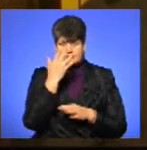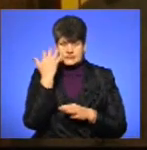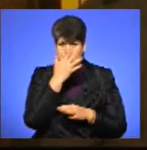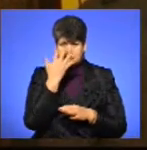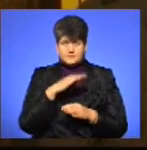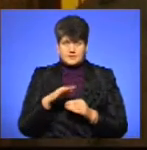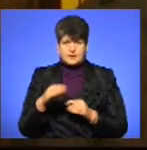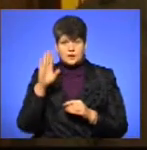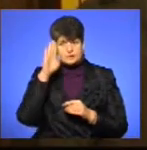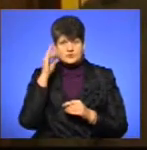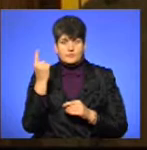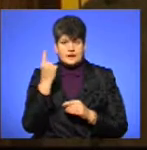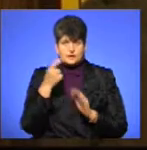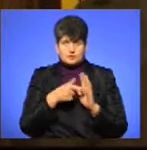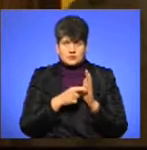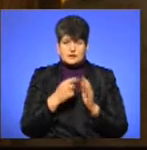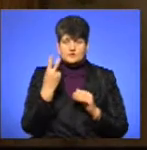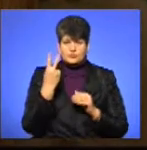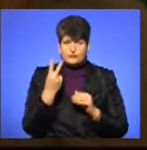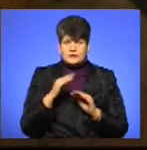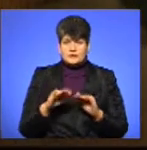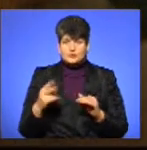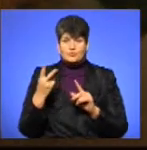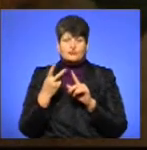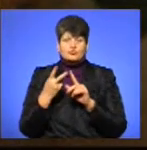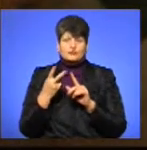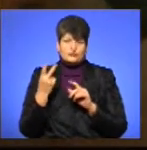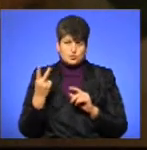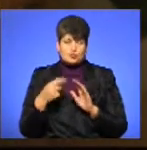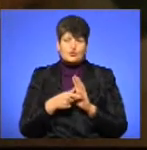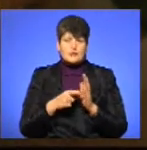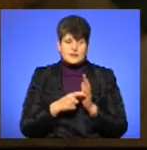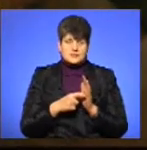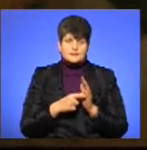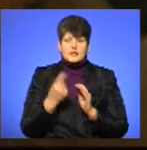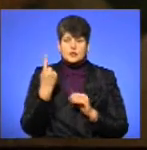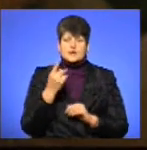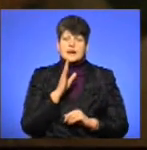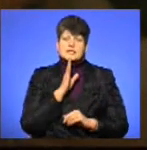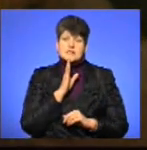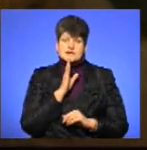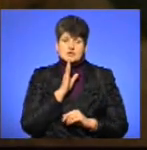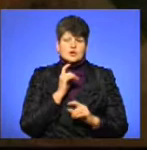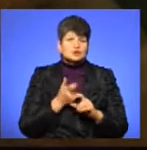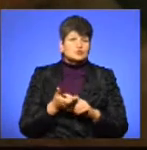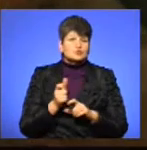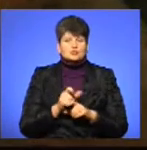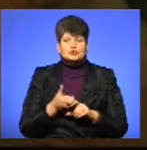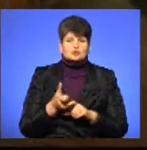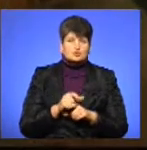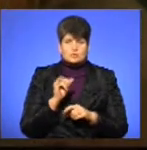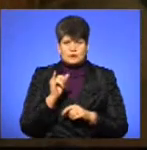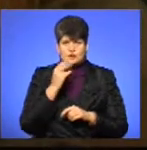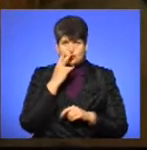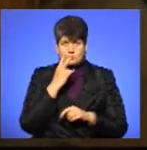Хлопчик в першому класі, двоє діток в другому класі. І одна дівчинка дуже-дуже погано